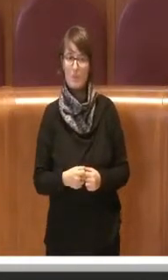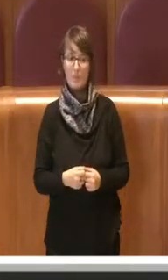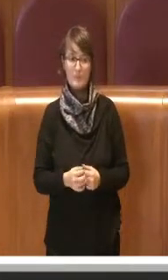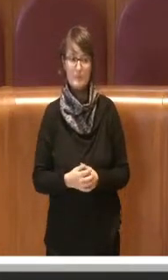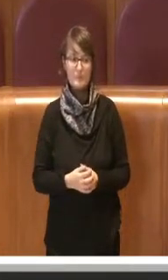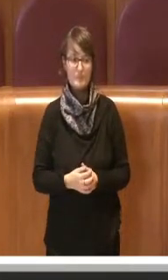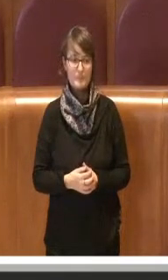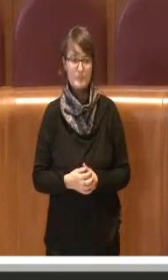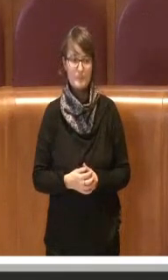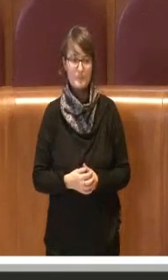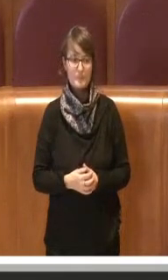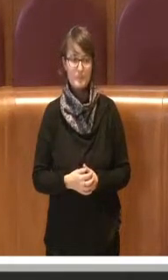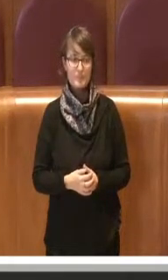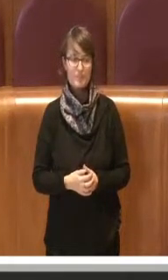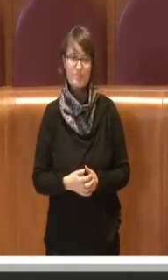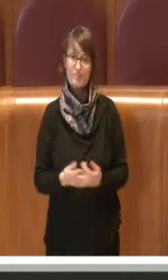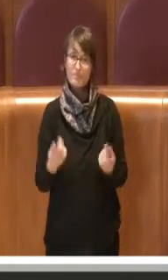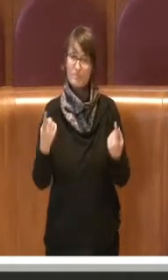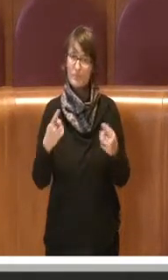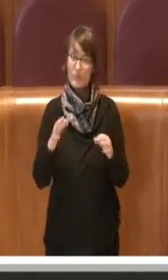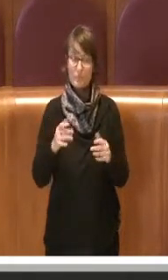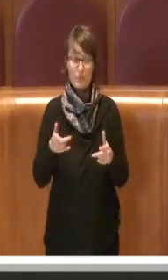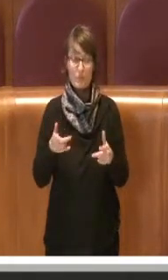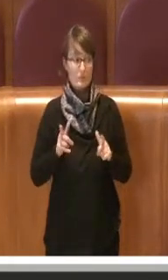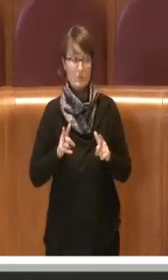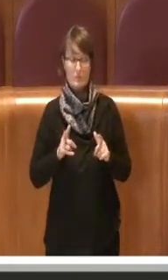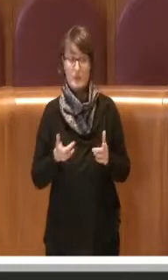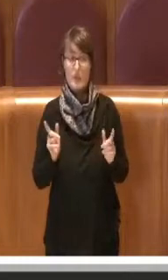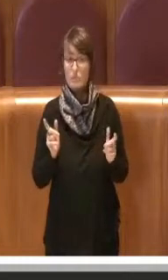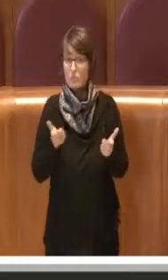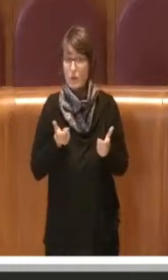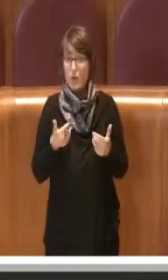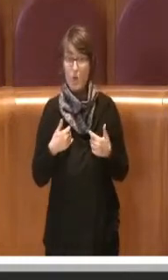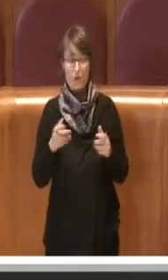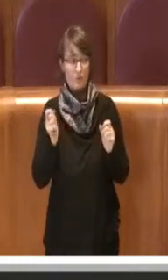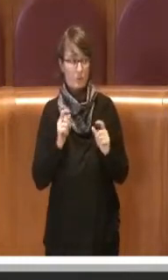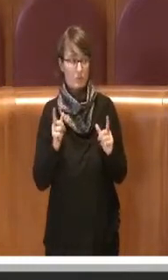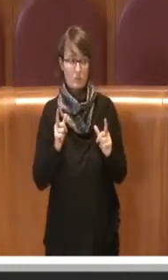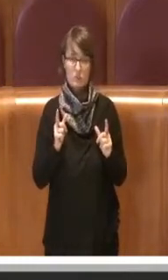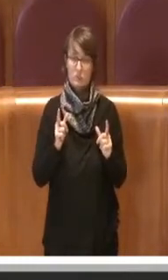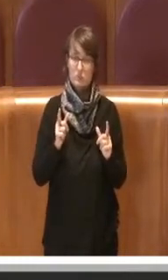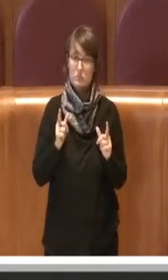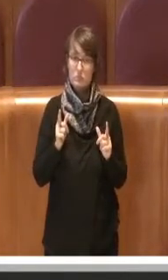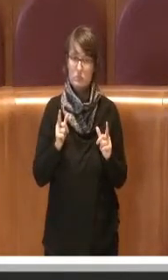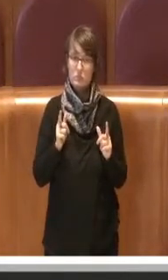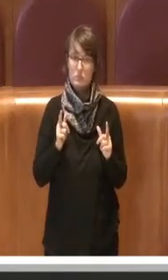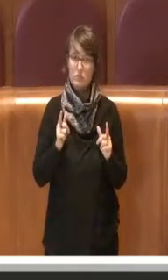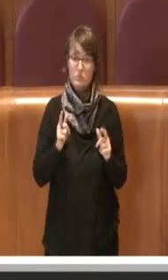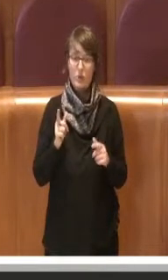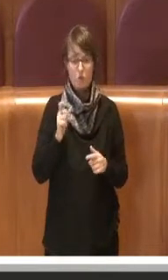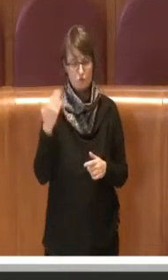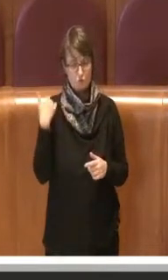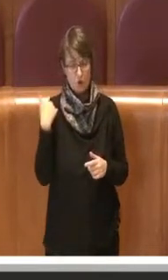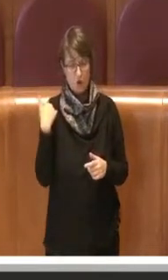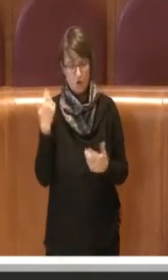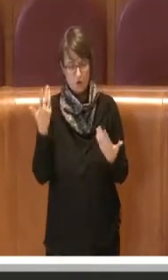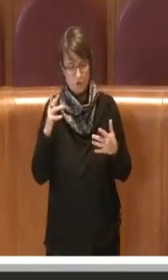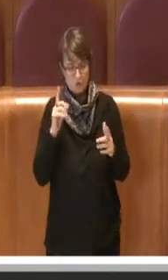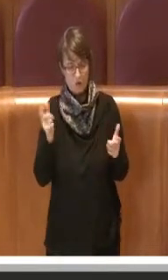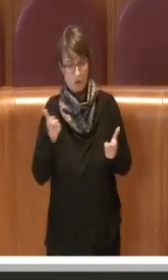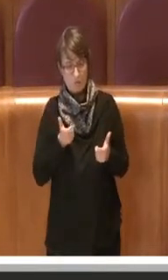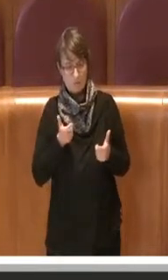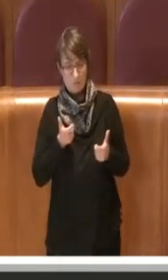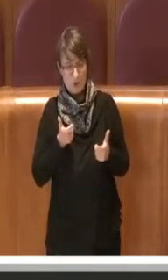E sinceramente a me questo lascia basito, ha lasciato basito quei giorni, non vedendo poi dichiarazioni a supporto dell'amministrazione da parte